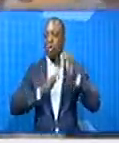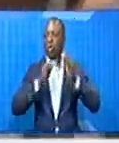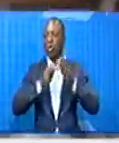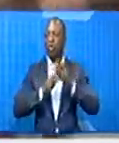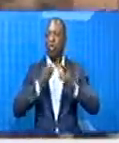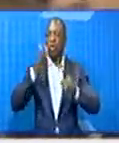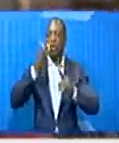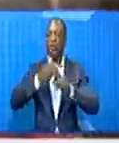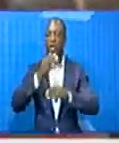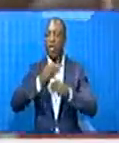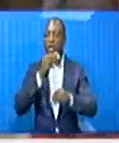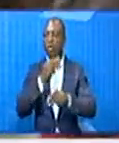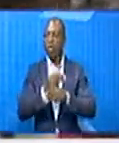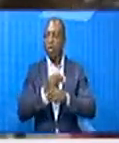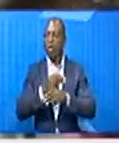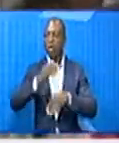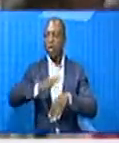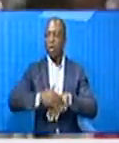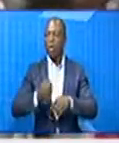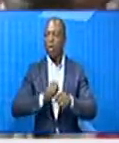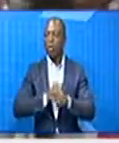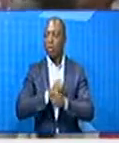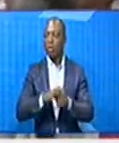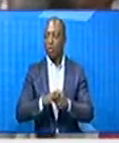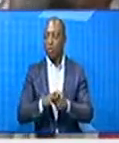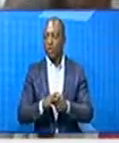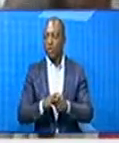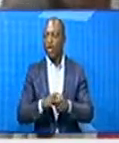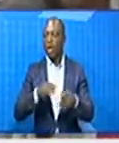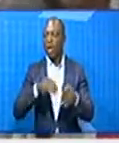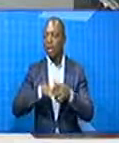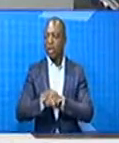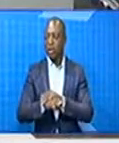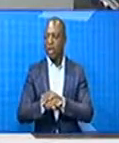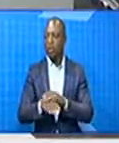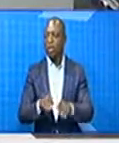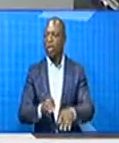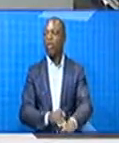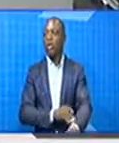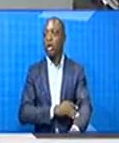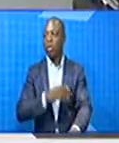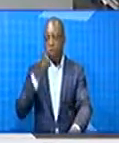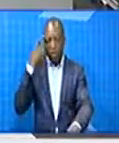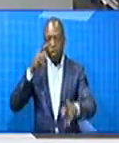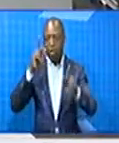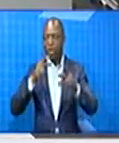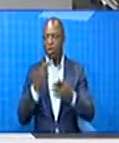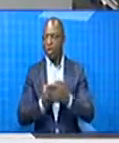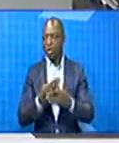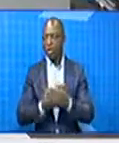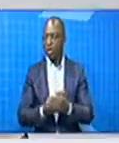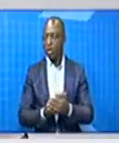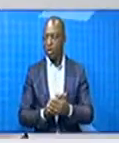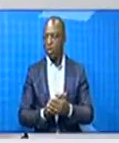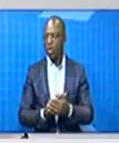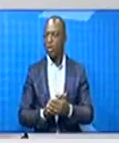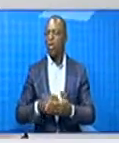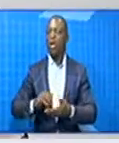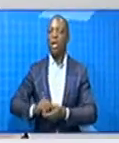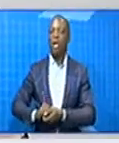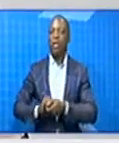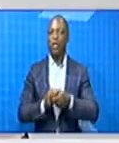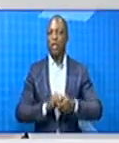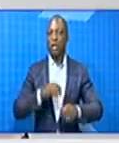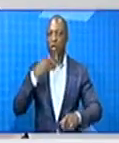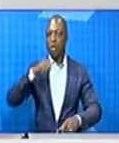post-COVID-19 inclusif, accessible et durable pour les personnes handicapées La solidarité